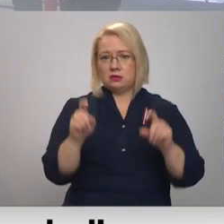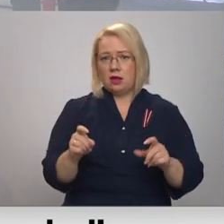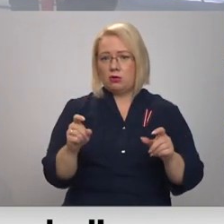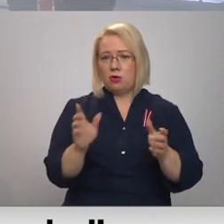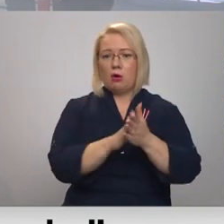domātu, ja ne par savu valstu?